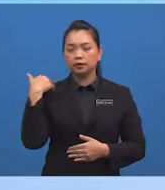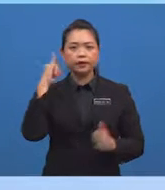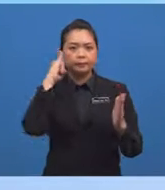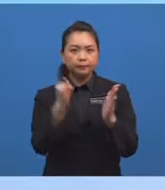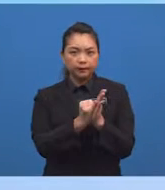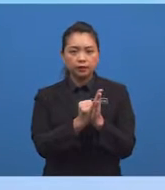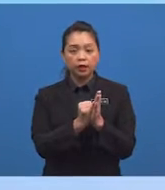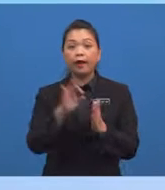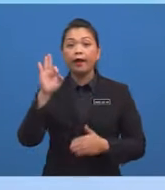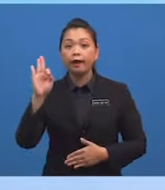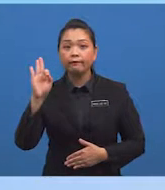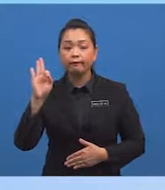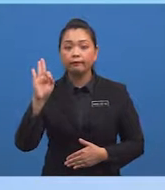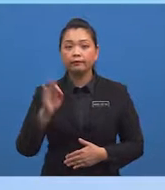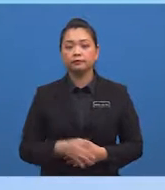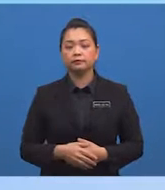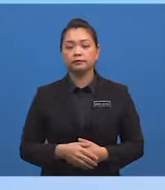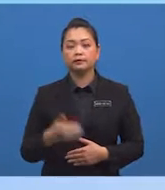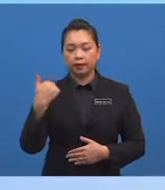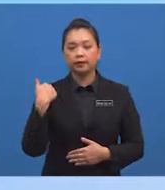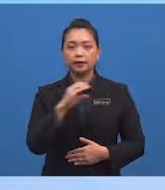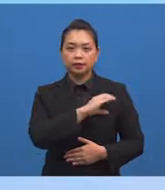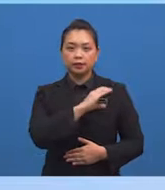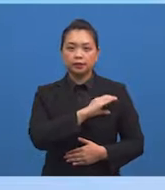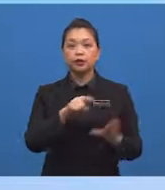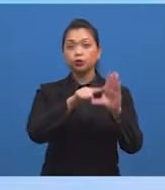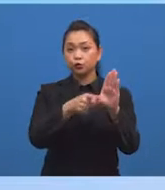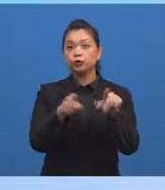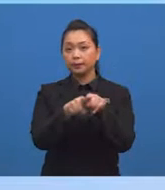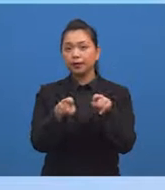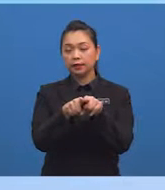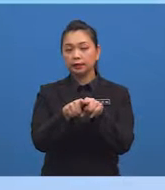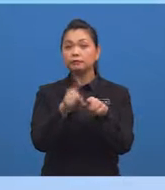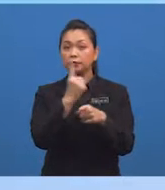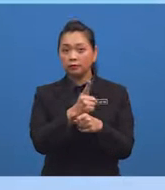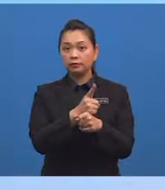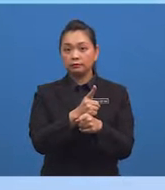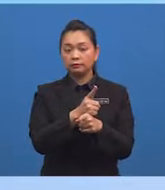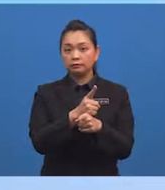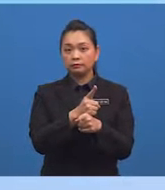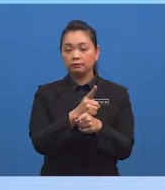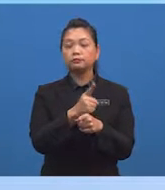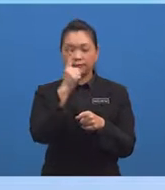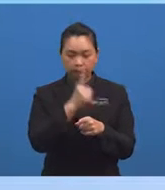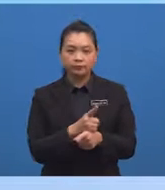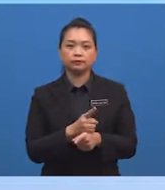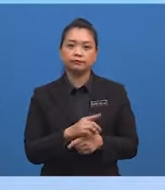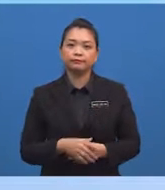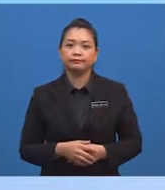Ini merupakan ciri-ciri sudut sepadan ya Cikgu Ju Betul tu